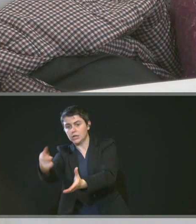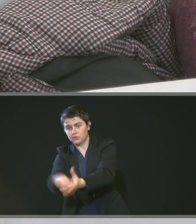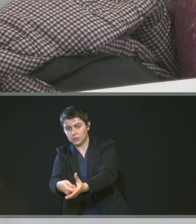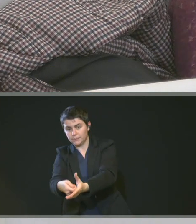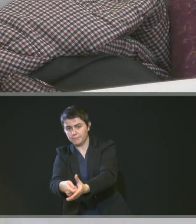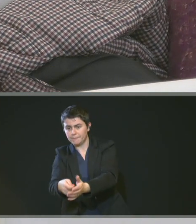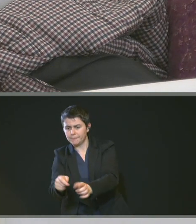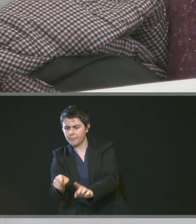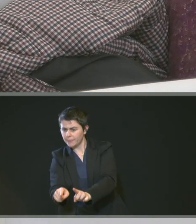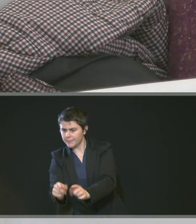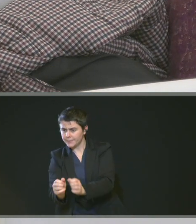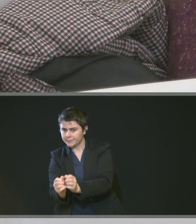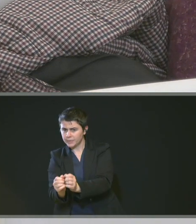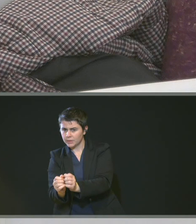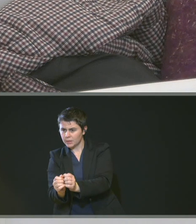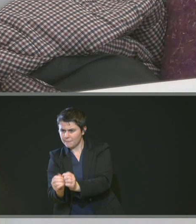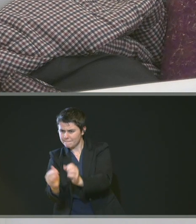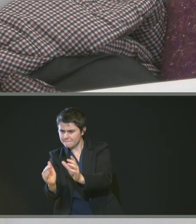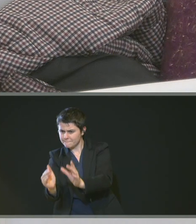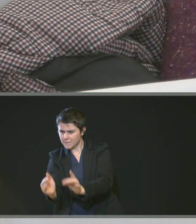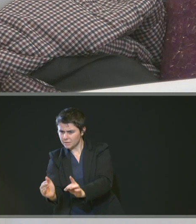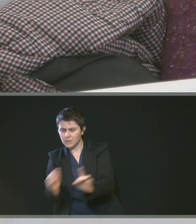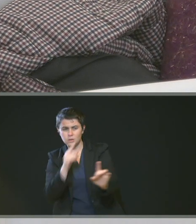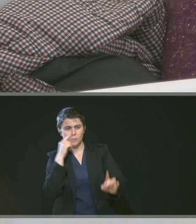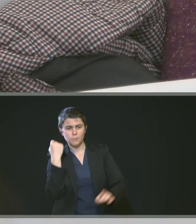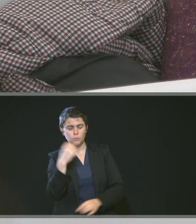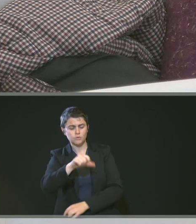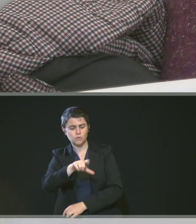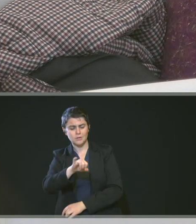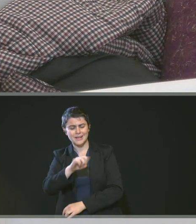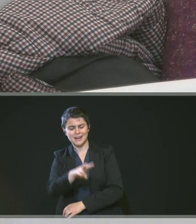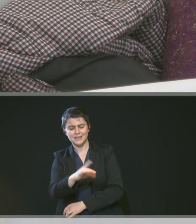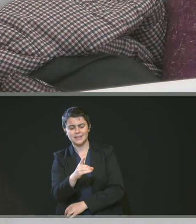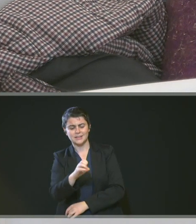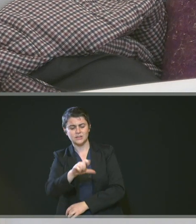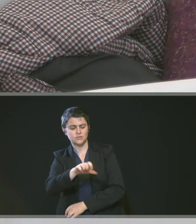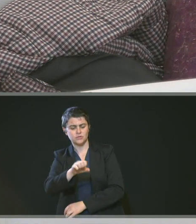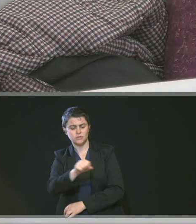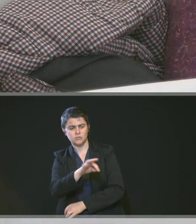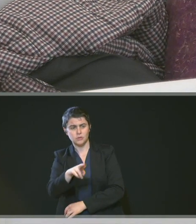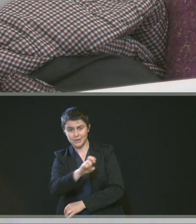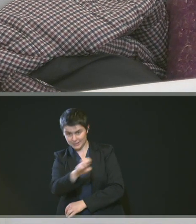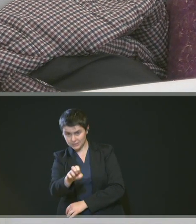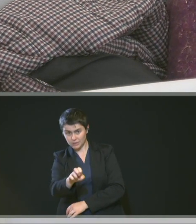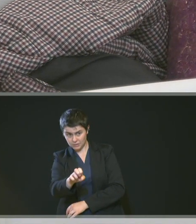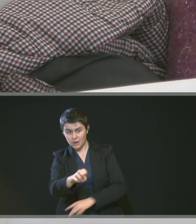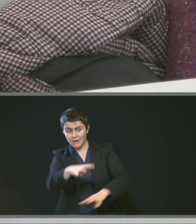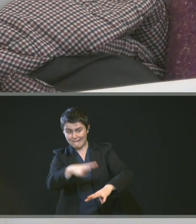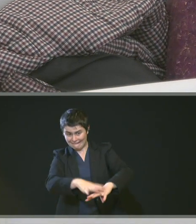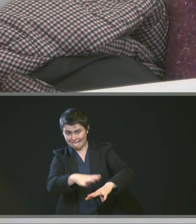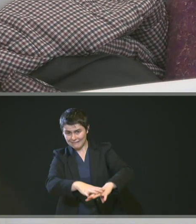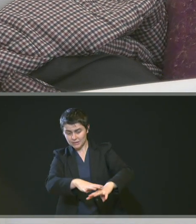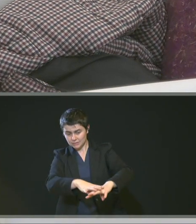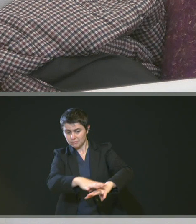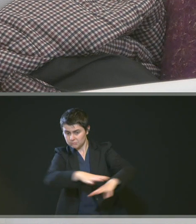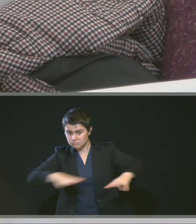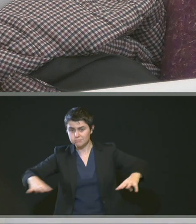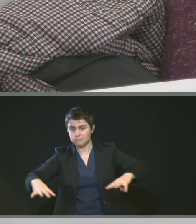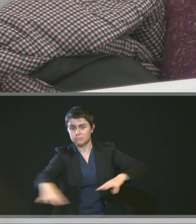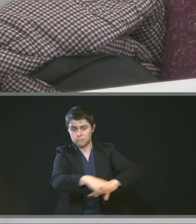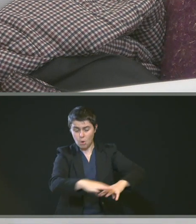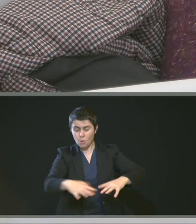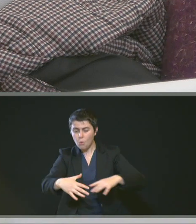c'est à la maison, l'acquisition à M. Alix Delestre d'un bien figurant sur le cadastre de la ville de Rouen, d'une section